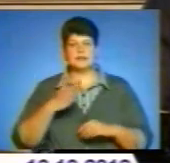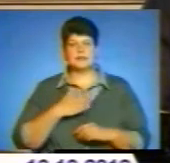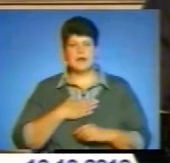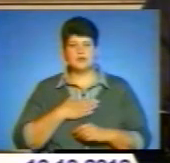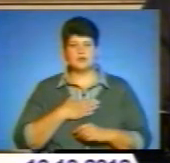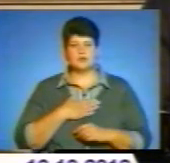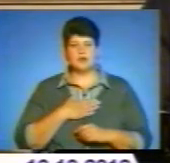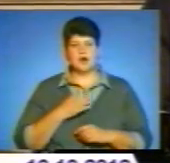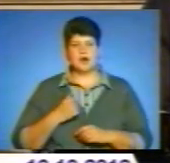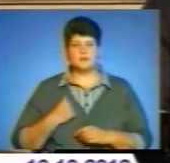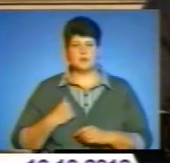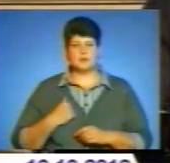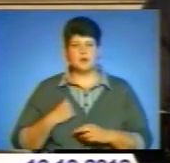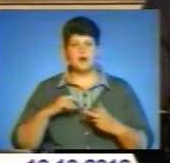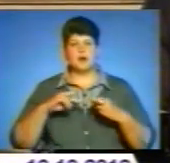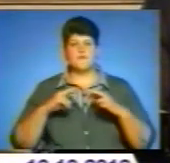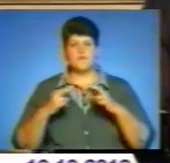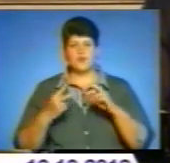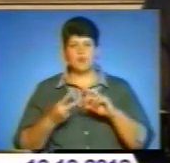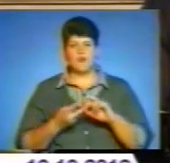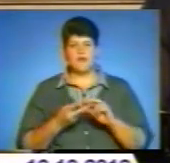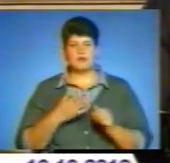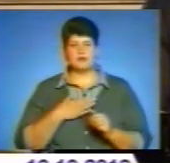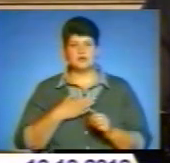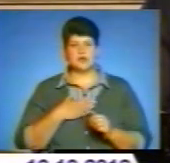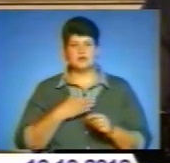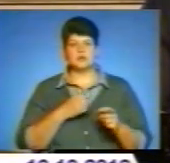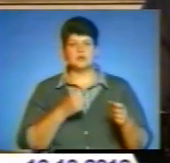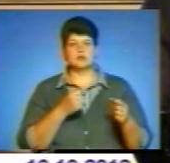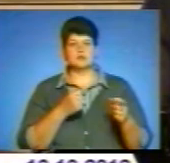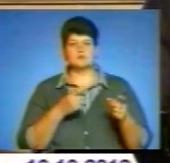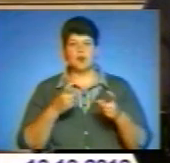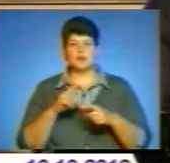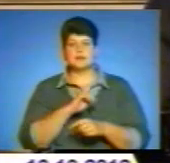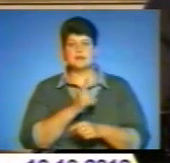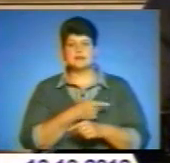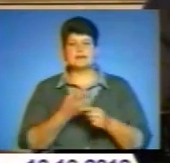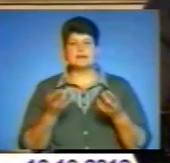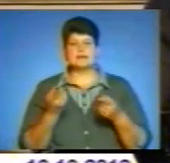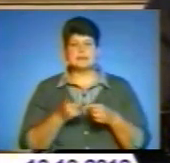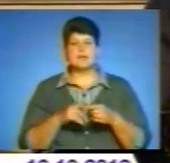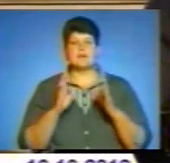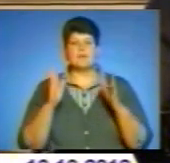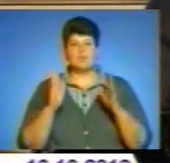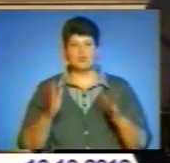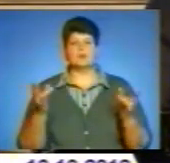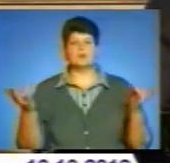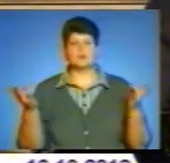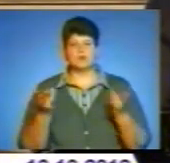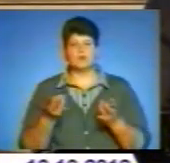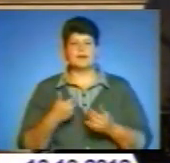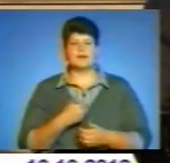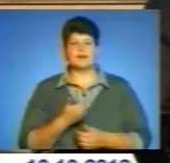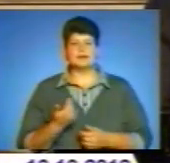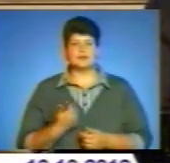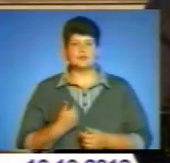Модернізація нашої армії, реформування наших Збройних сил – все це буде потребувати